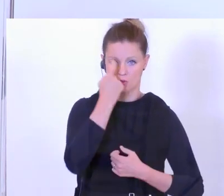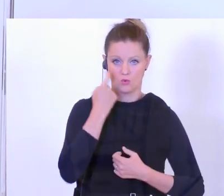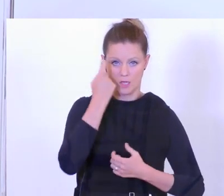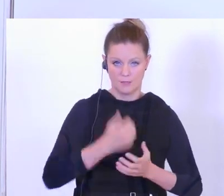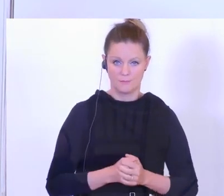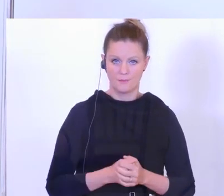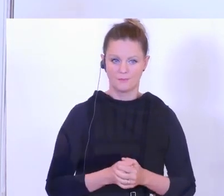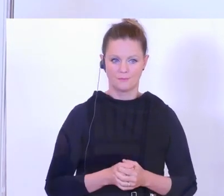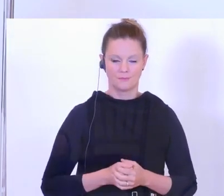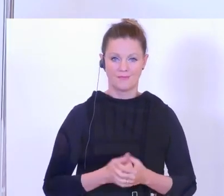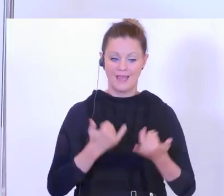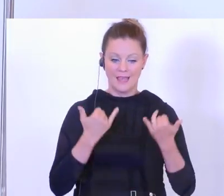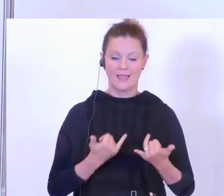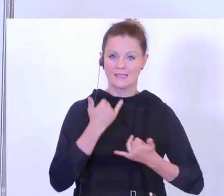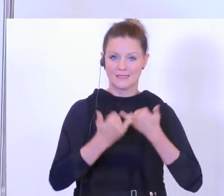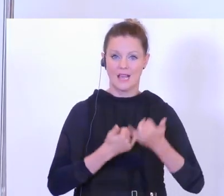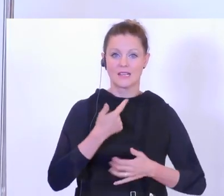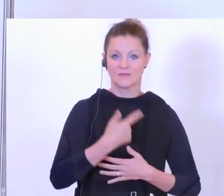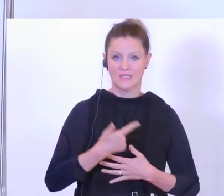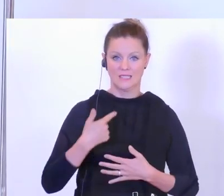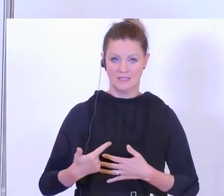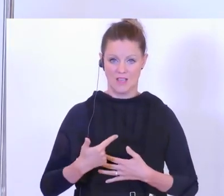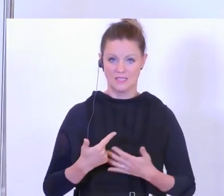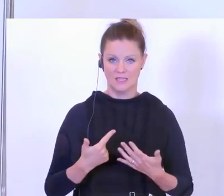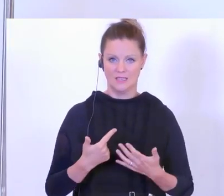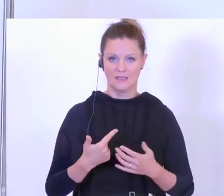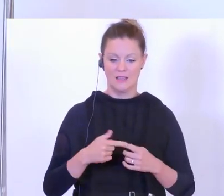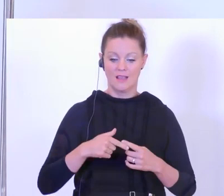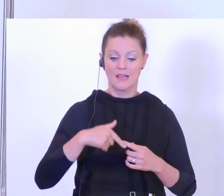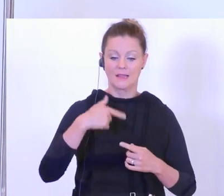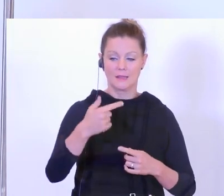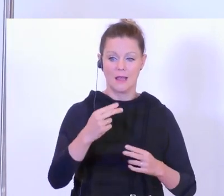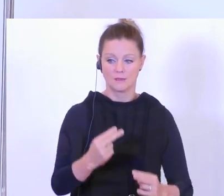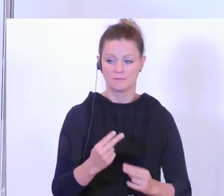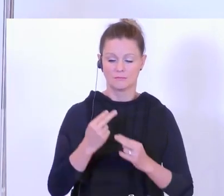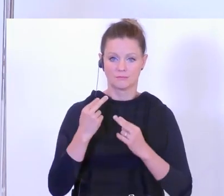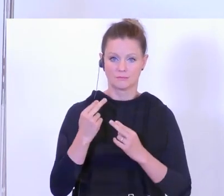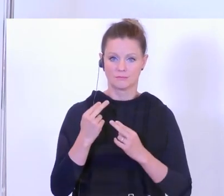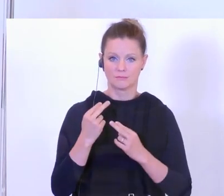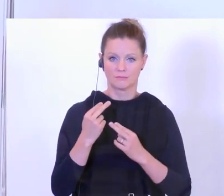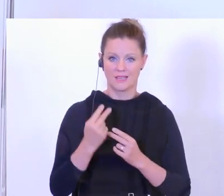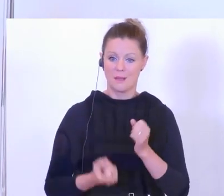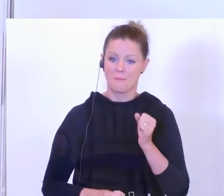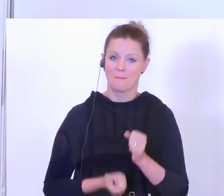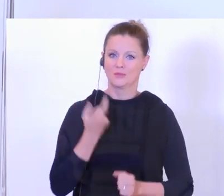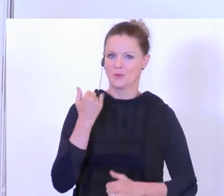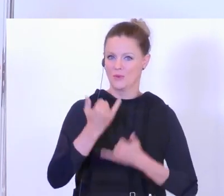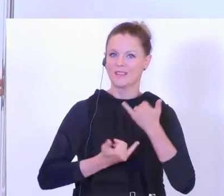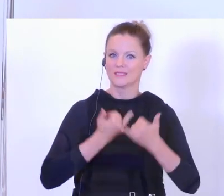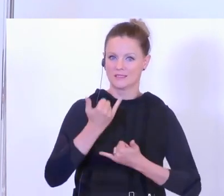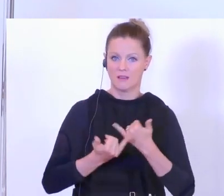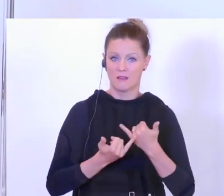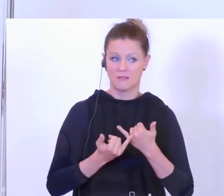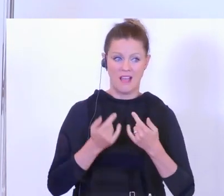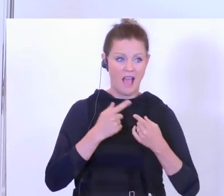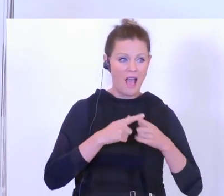2020, das Jahr, in dem wir uns jetzt befinden, wird wiederum dann in der Nachfolgebetrachtung ein außergewöhnliches Jahr sein und mit nichts